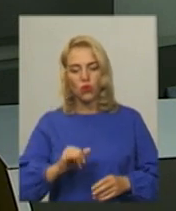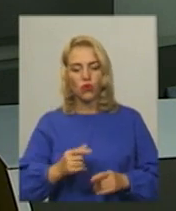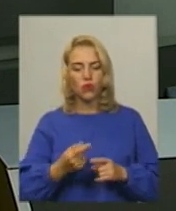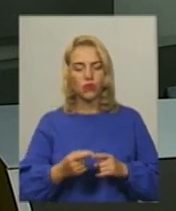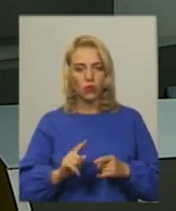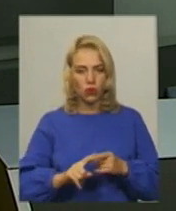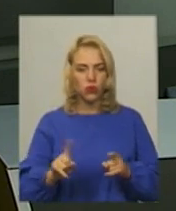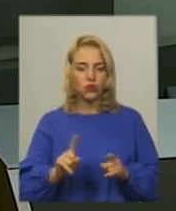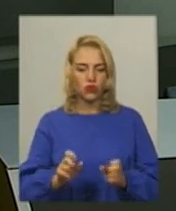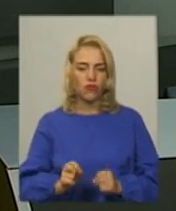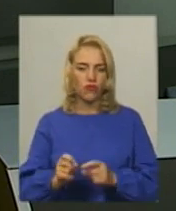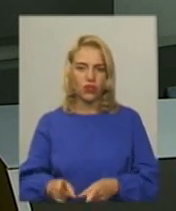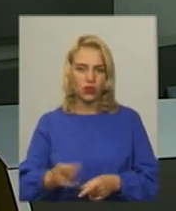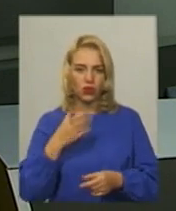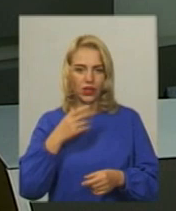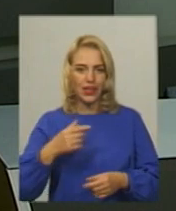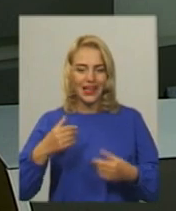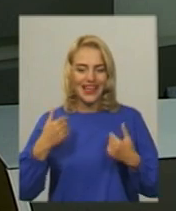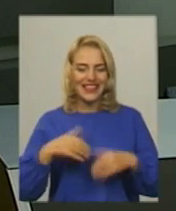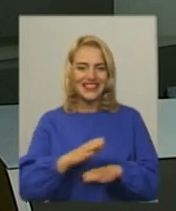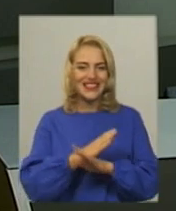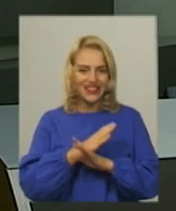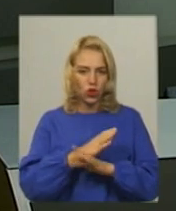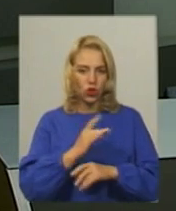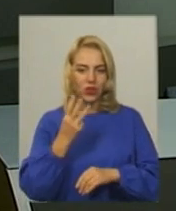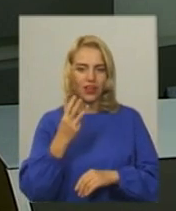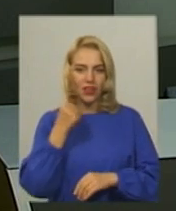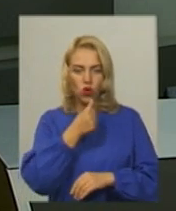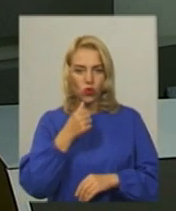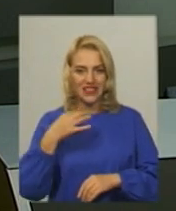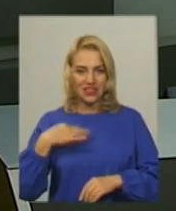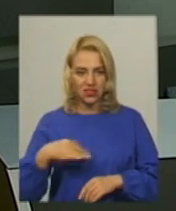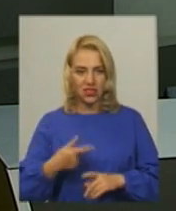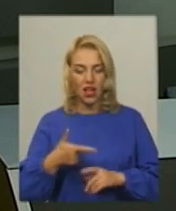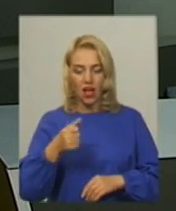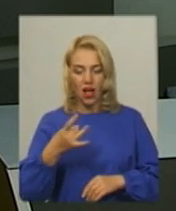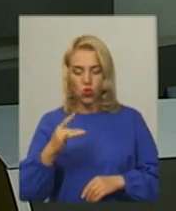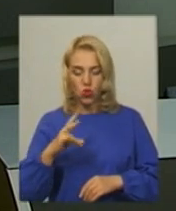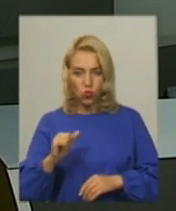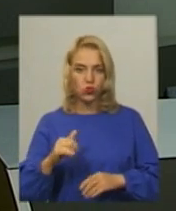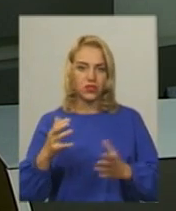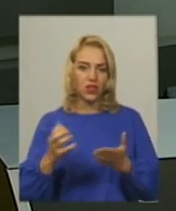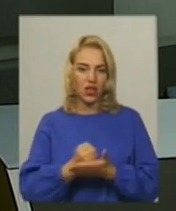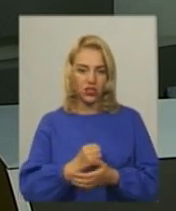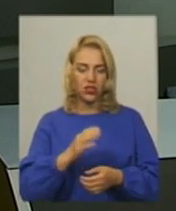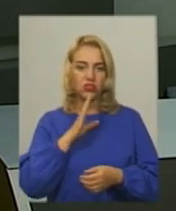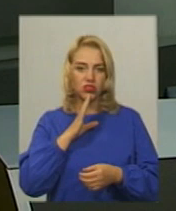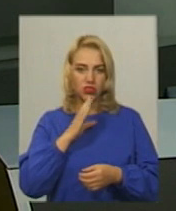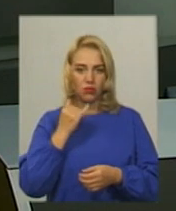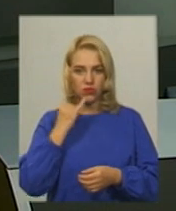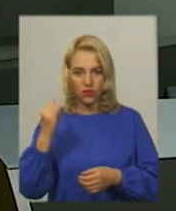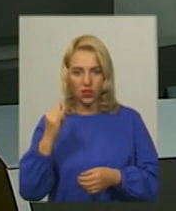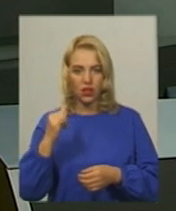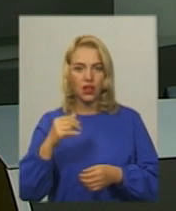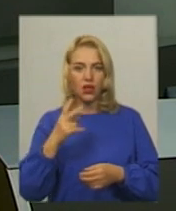трирічного сина у валізі Ганну знайшли у Хмельницькій області Її впізнала жінка в громадському транспорті та зателефонувала в поліцію